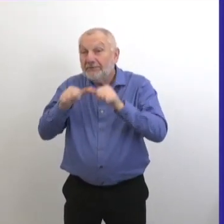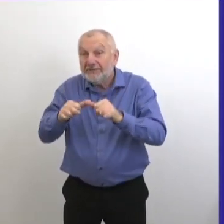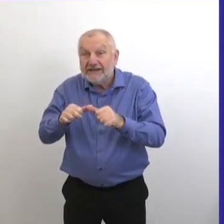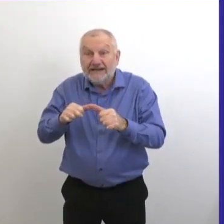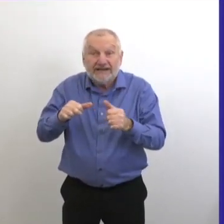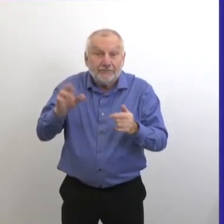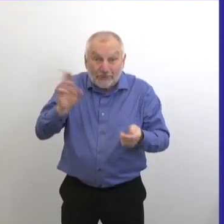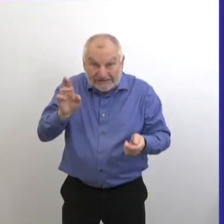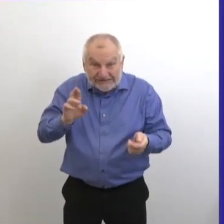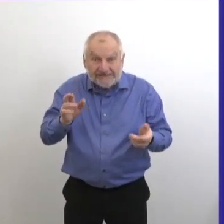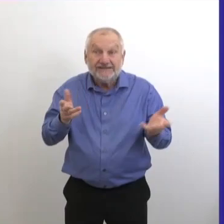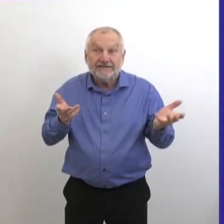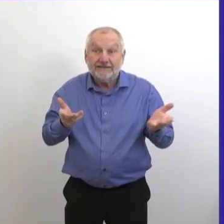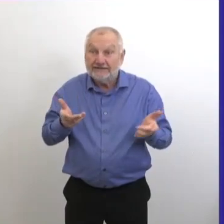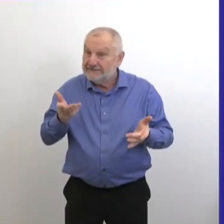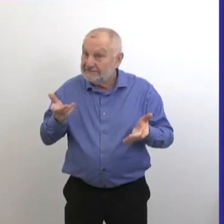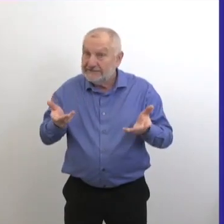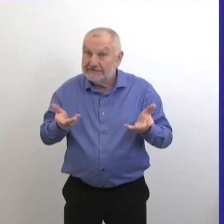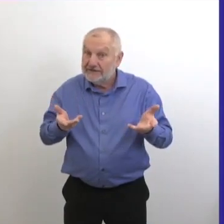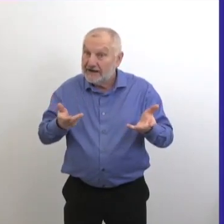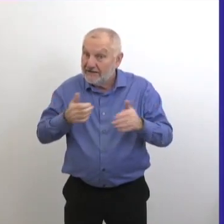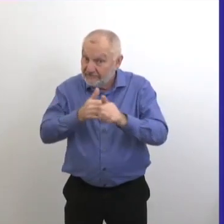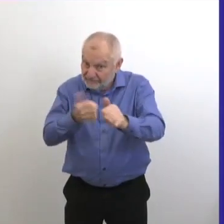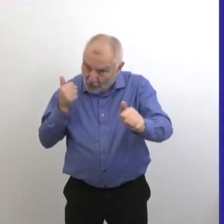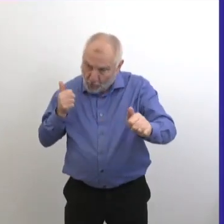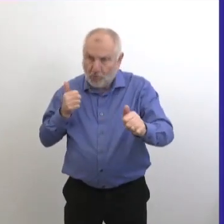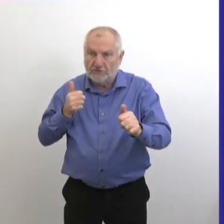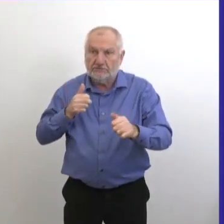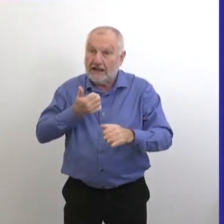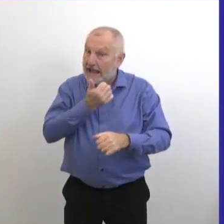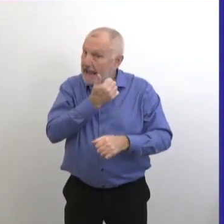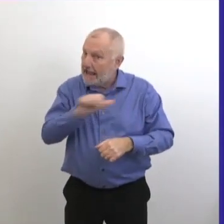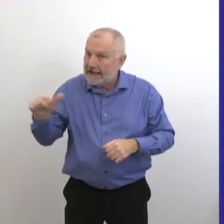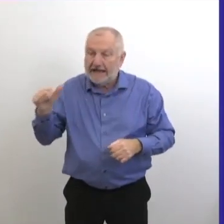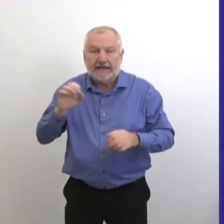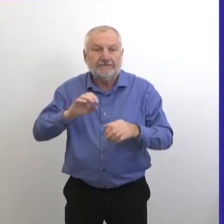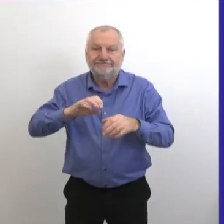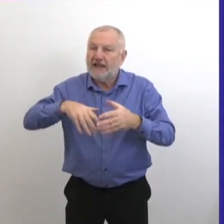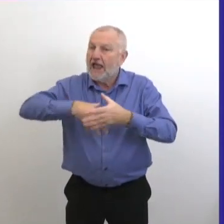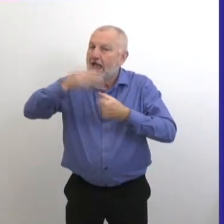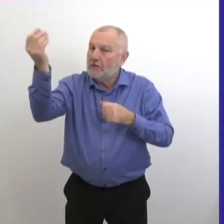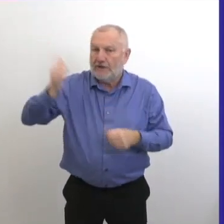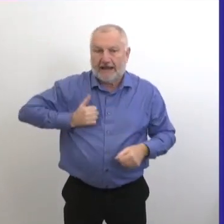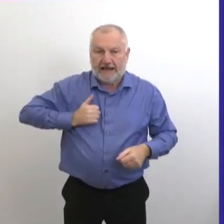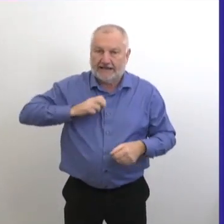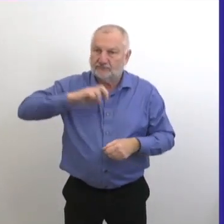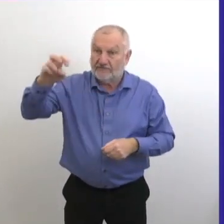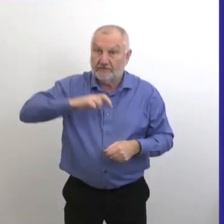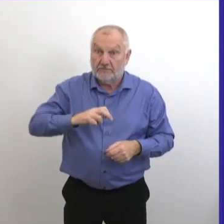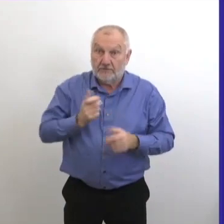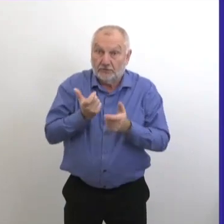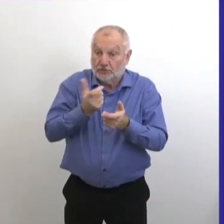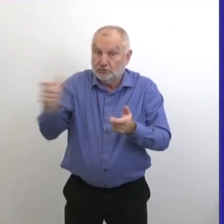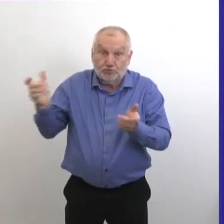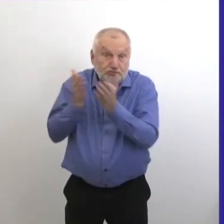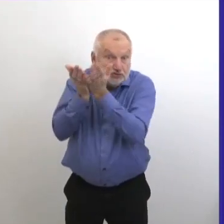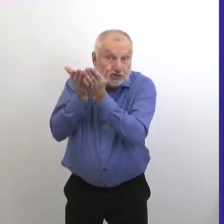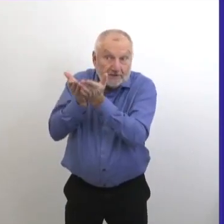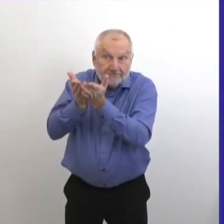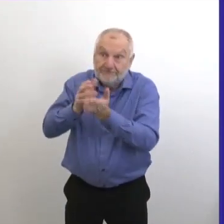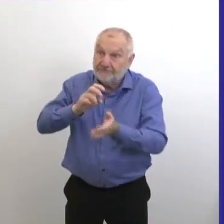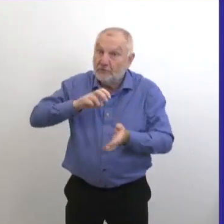de ne pas se déplacer à l'extérieur du Canada pour des raisons non essentielles. Donc, on vous recommande d'éviter les croisières jusqu'à nouvel ordre.